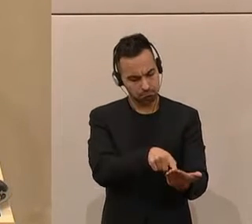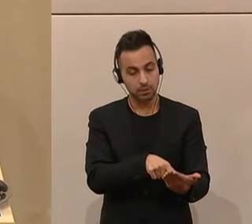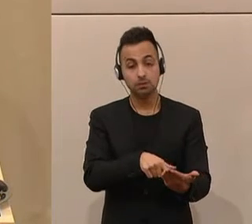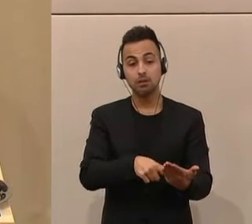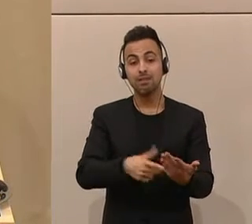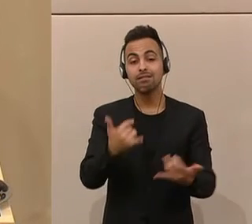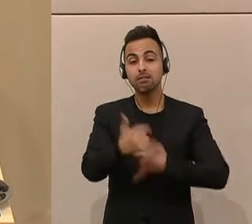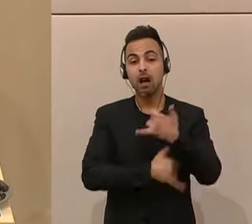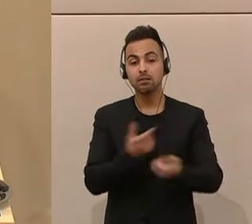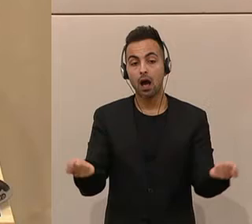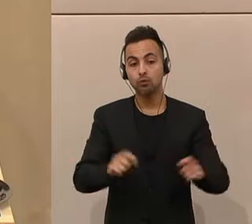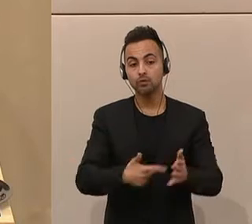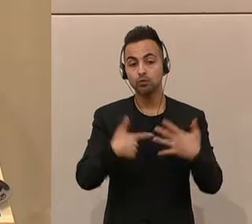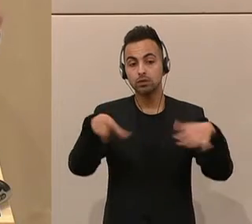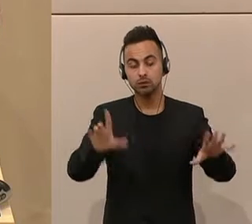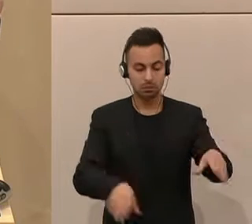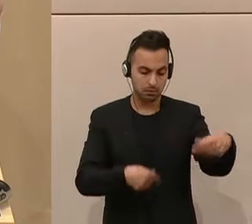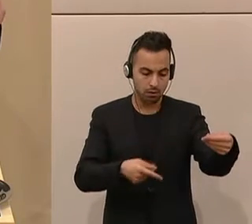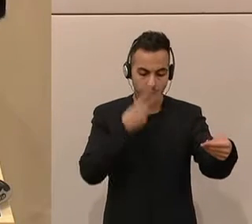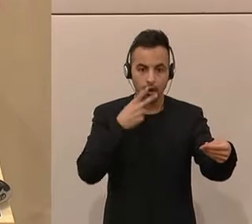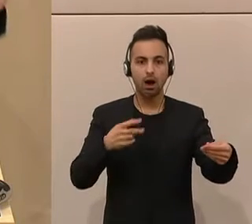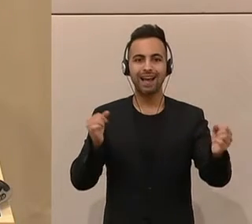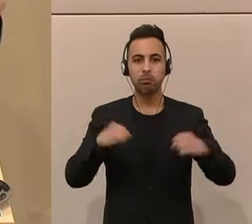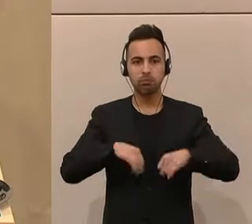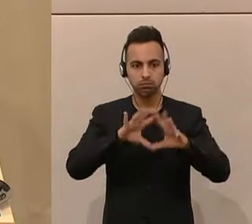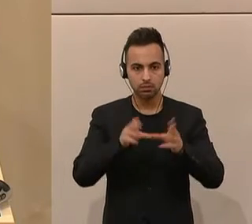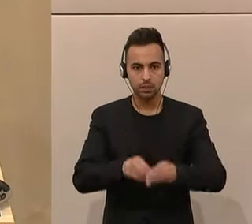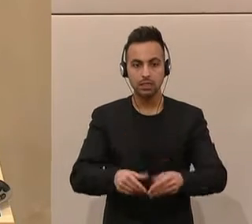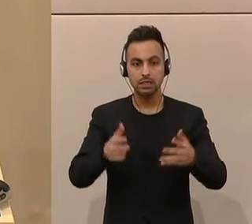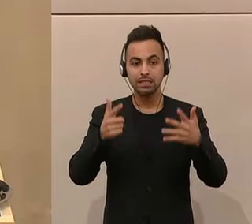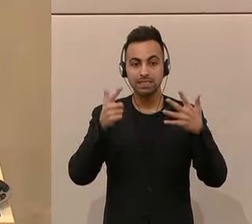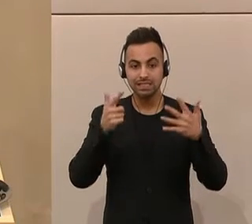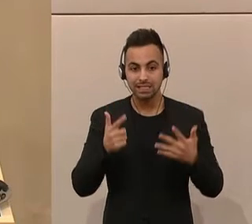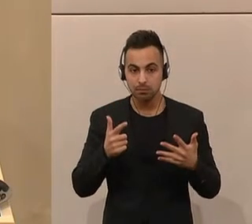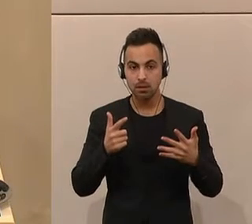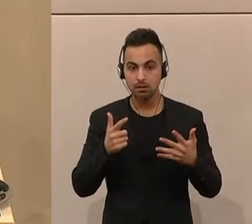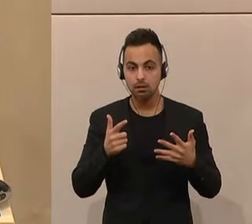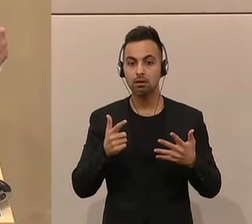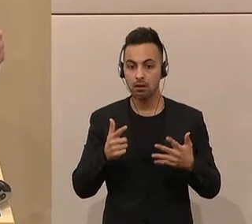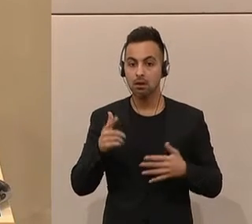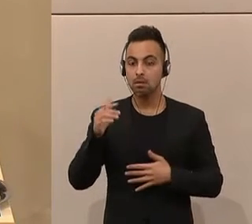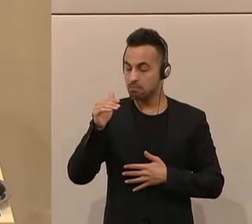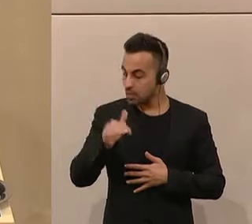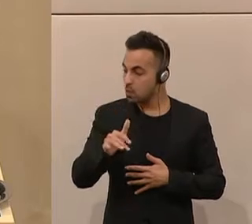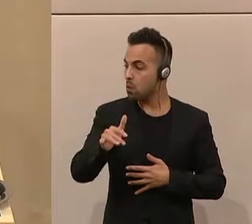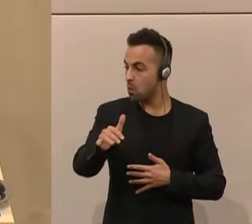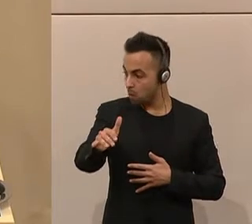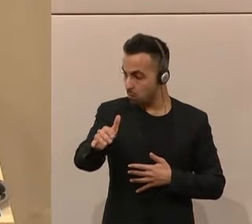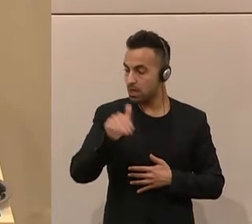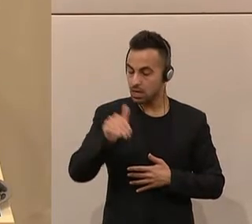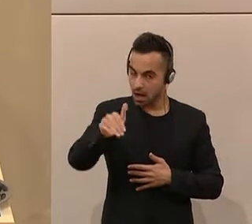im Jahresabschluss 2017 musste die Republik knapp 7 Milliarden Schulden wieder neu finanzieren über die ÖVPF.